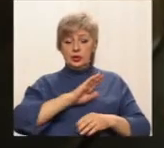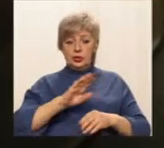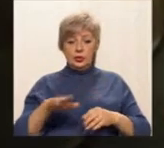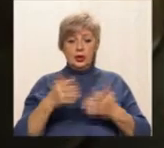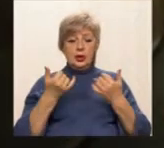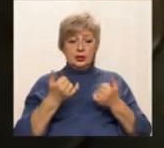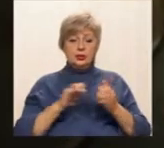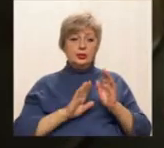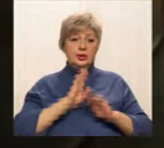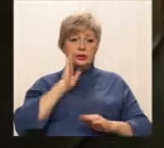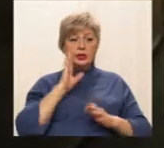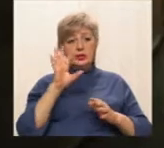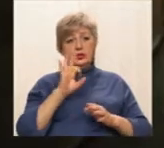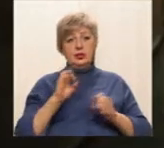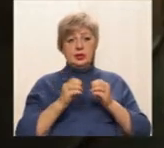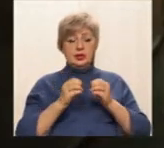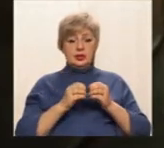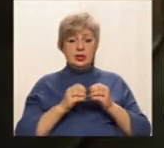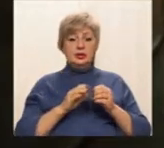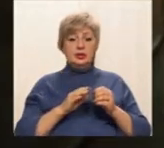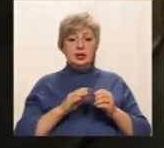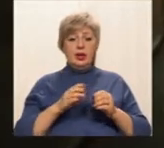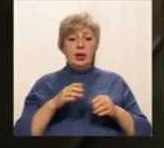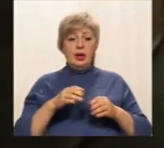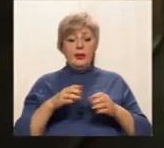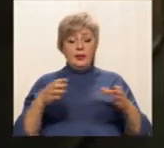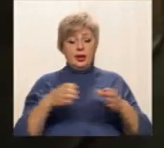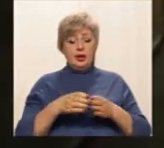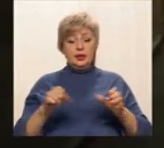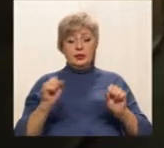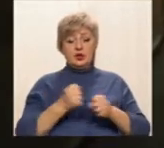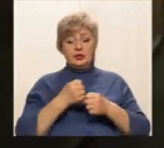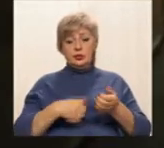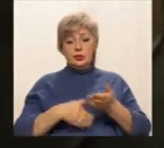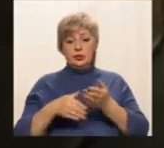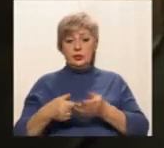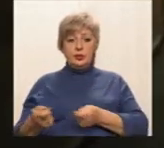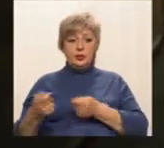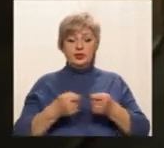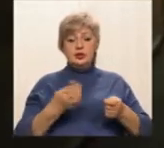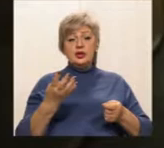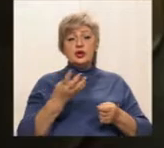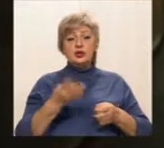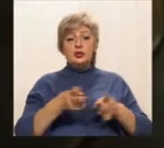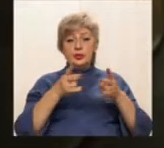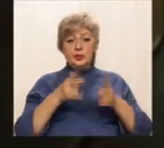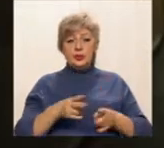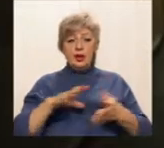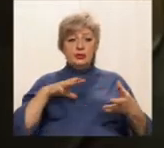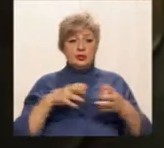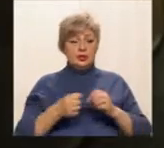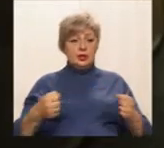Сьогодні вранці о 10-й годині бригадами швидкої допомоги були доставлені четверо постраждалих в результаті ДТП по вулиці